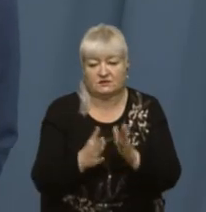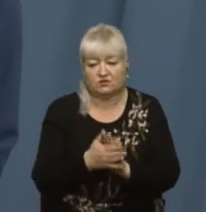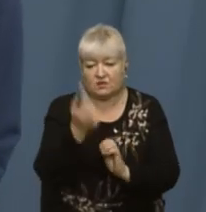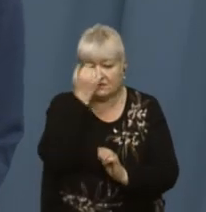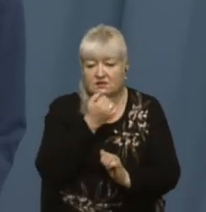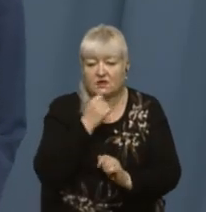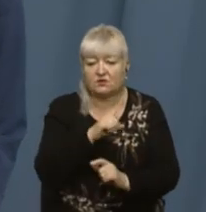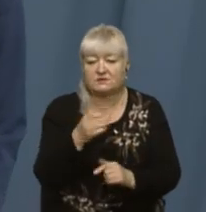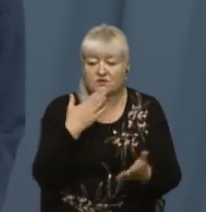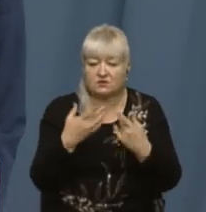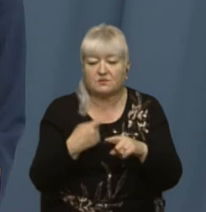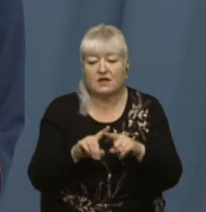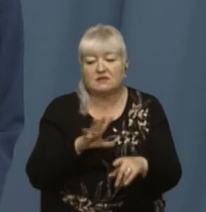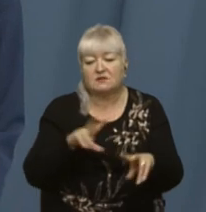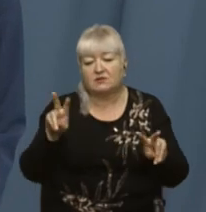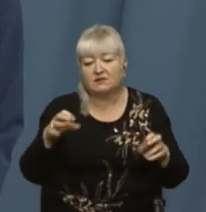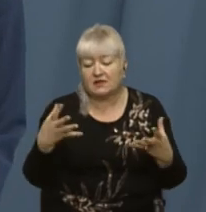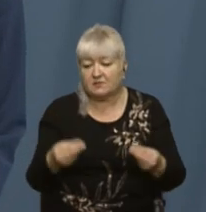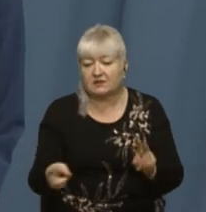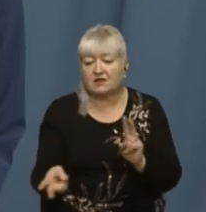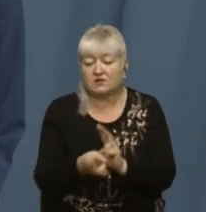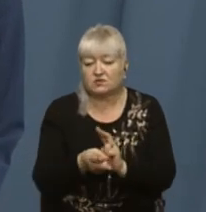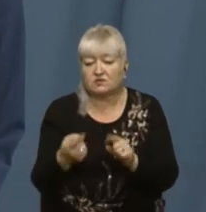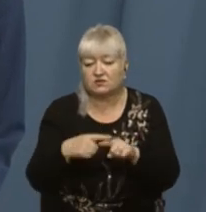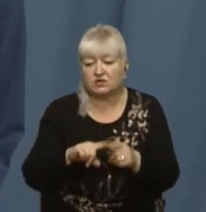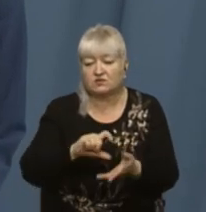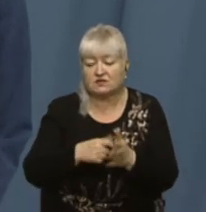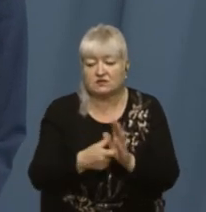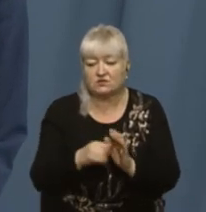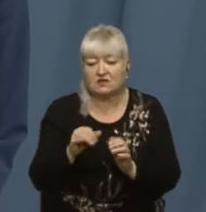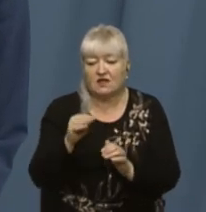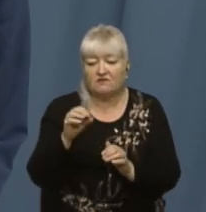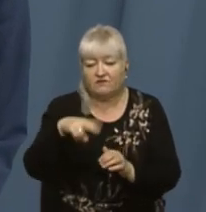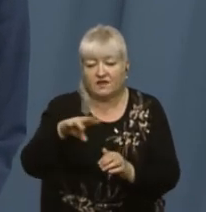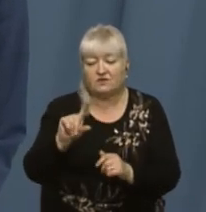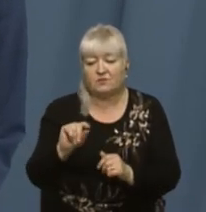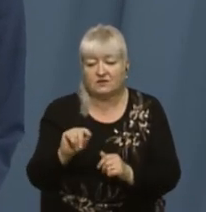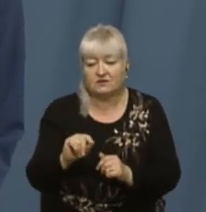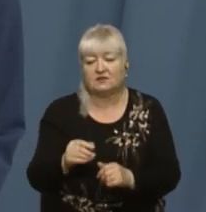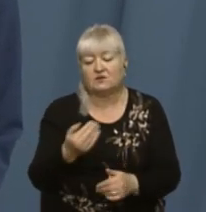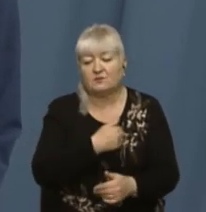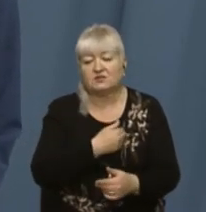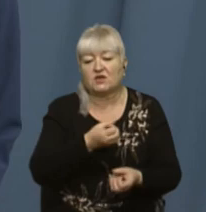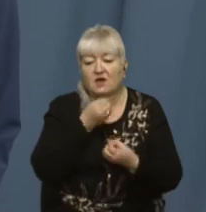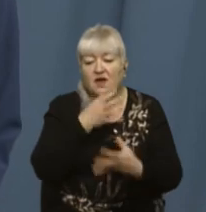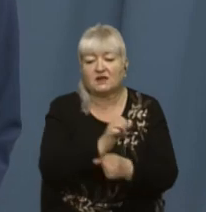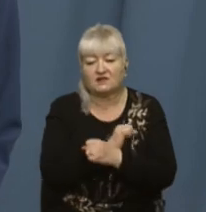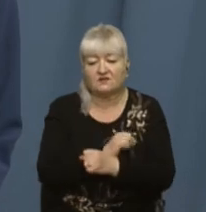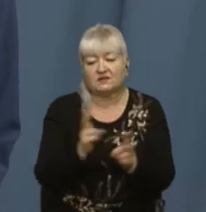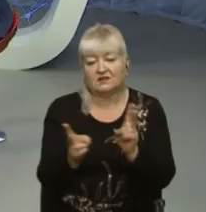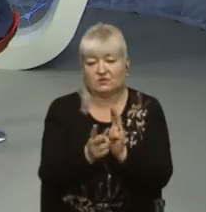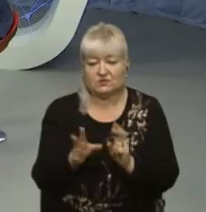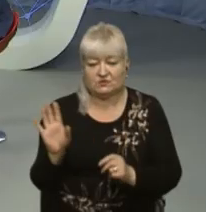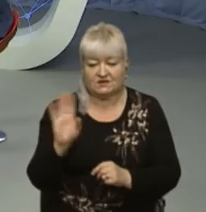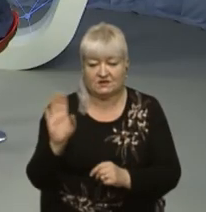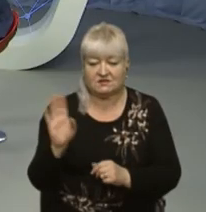за розмову. Це була тема дня. Зустрічайте у цій студії вже Іван Кофеді у понеділок. Я бажаю вам гарних вихідних і до зустрічі.